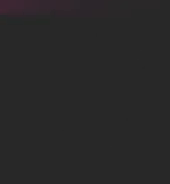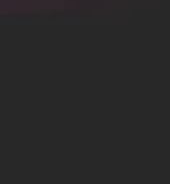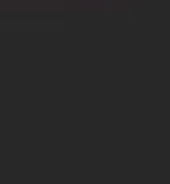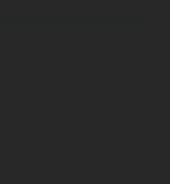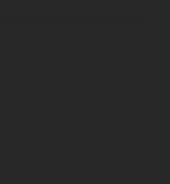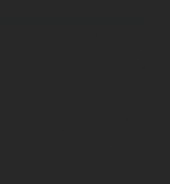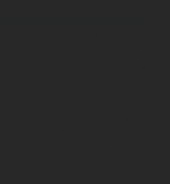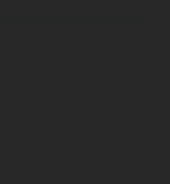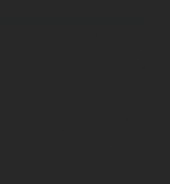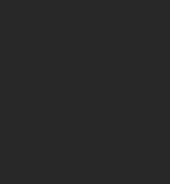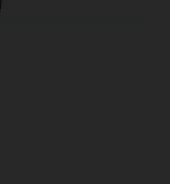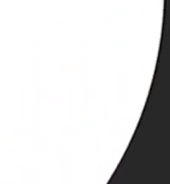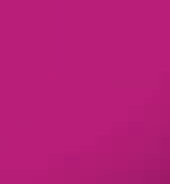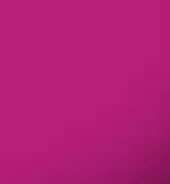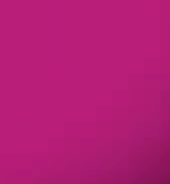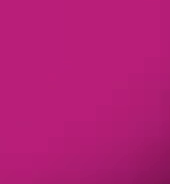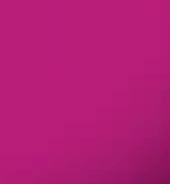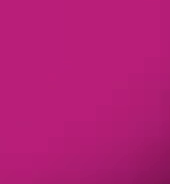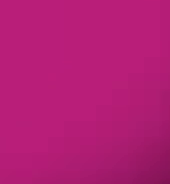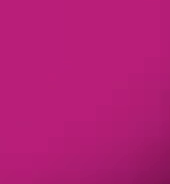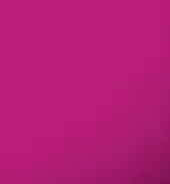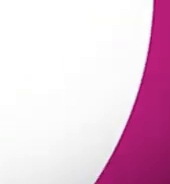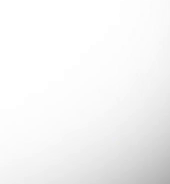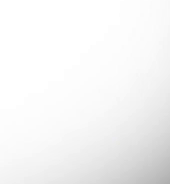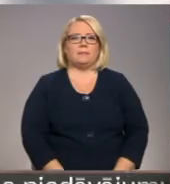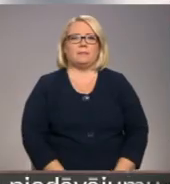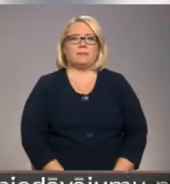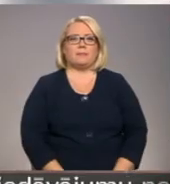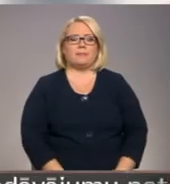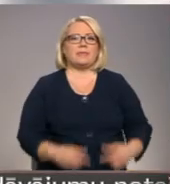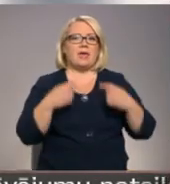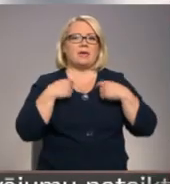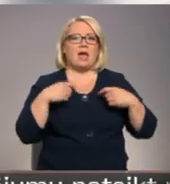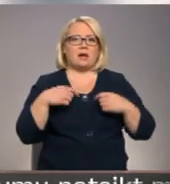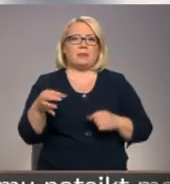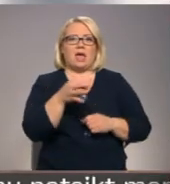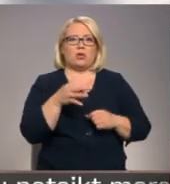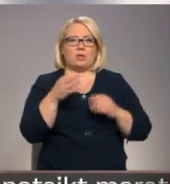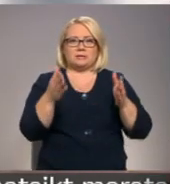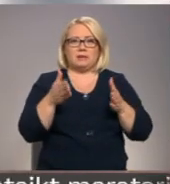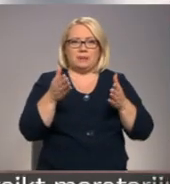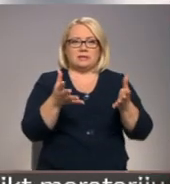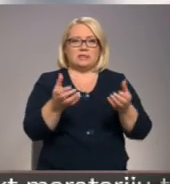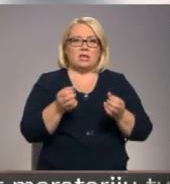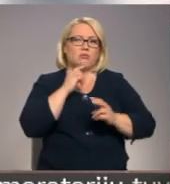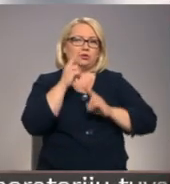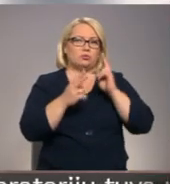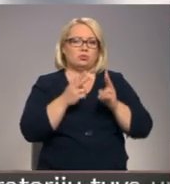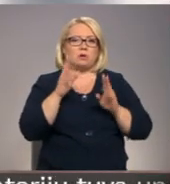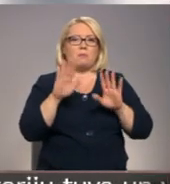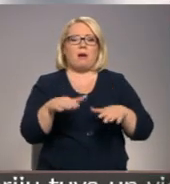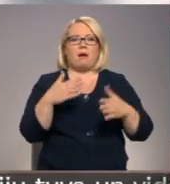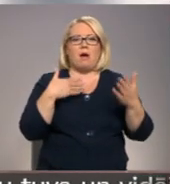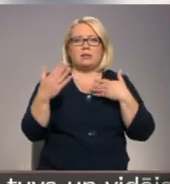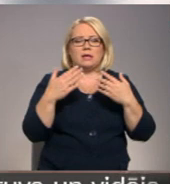Re! Viss ēters ir te! Jākapils reģionālā slimnīca saņēmusi